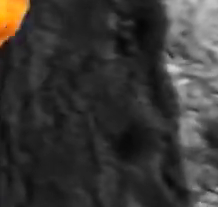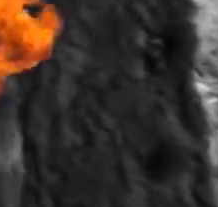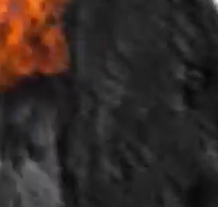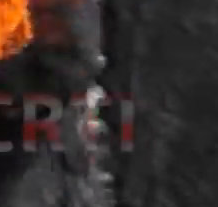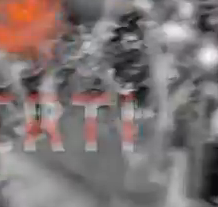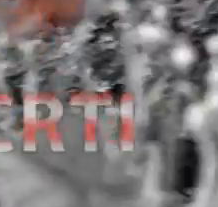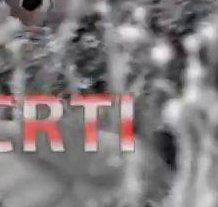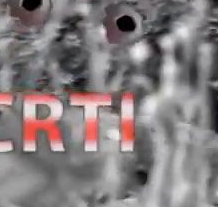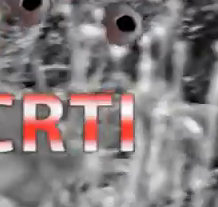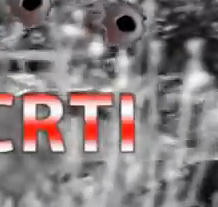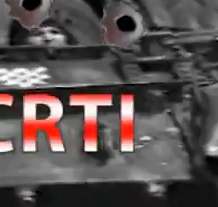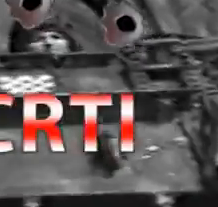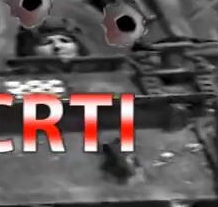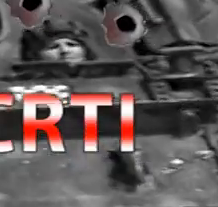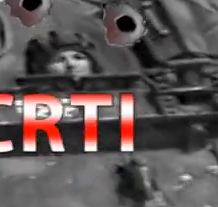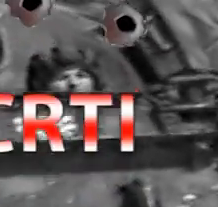Muzika